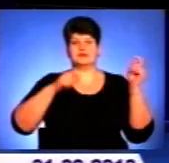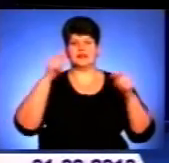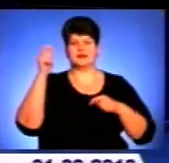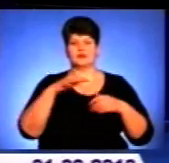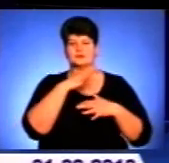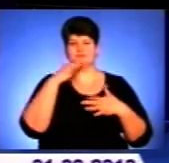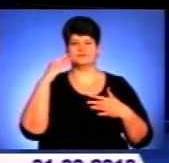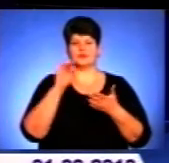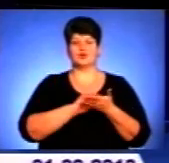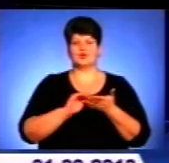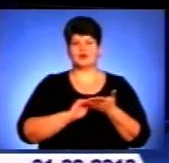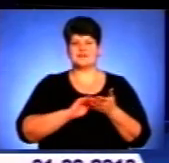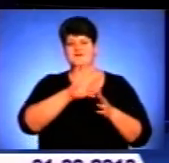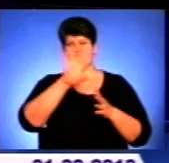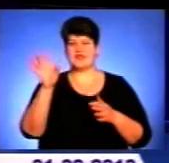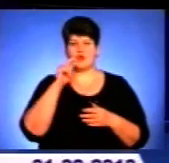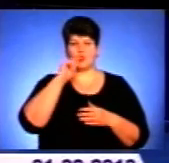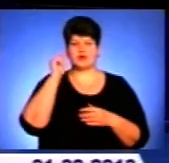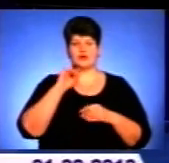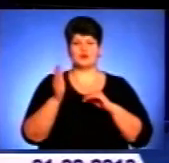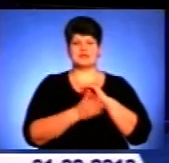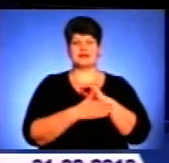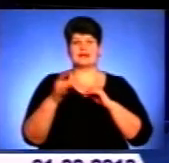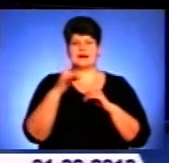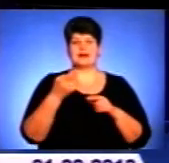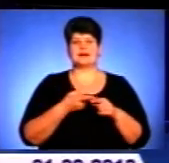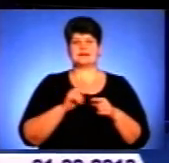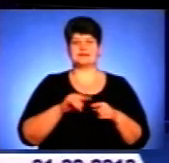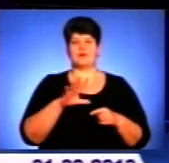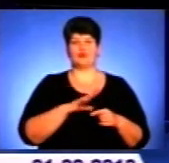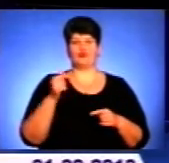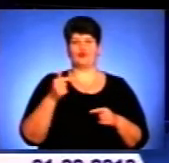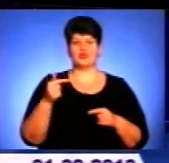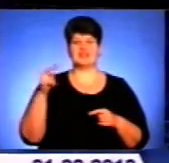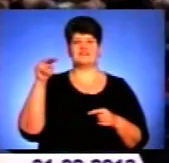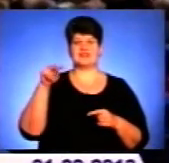усієї України. Востаннє така зустріч була у грудні 2011-го.